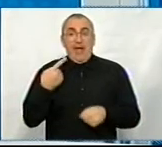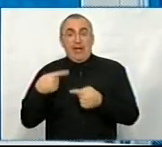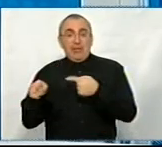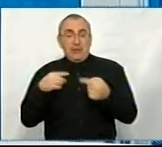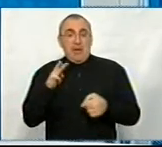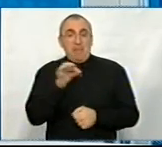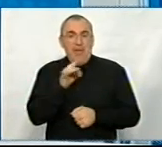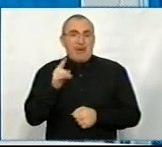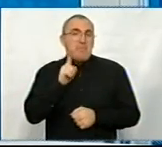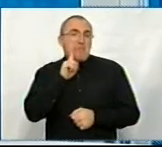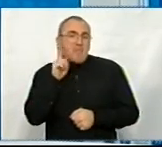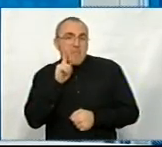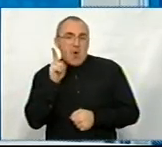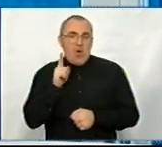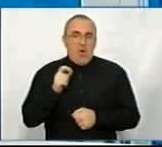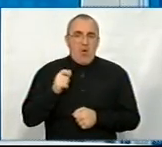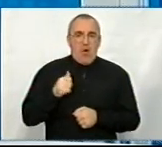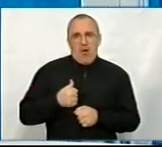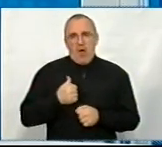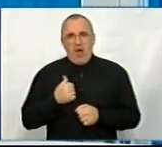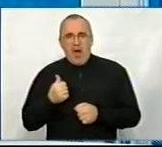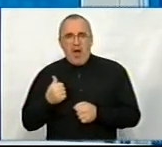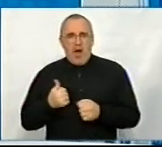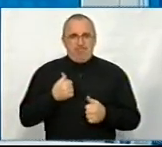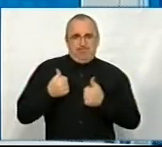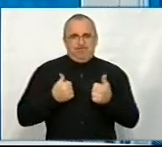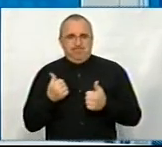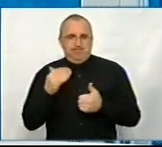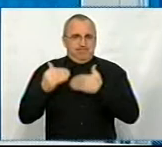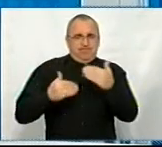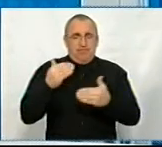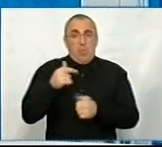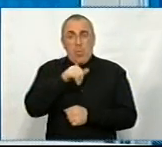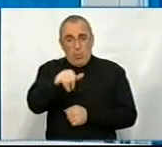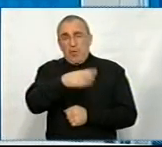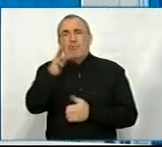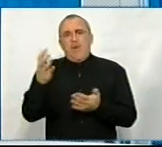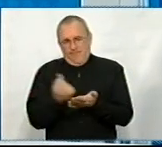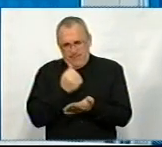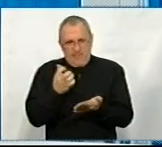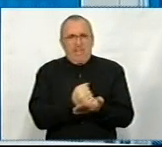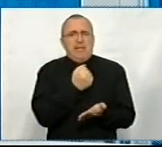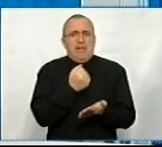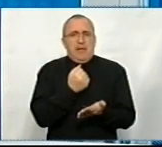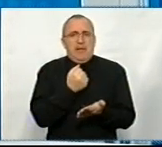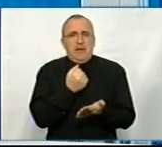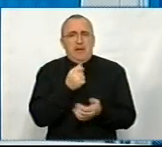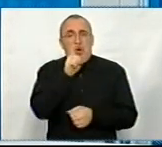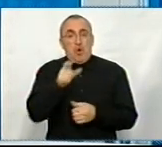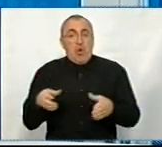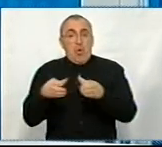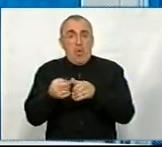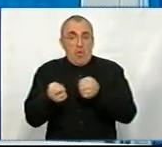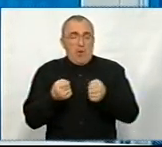більш молоді, амбіційні. Також я сподіваюся, що в них все вийде і громади